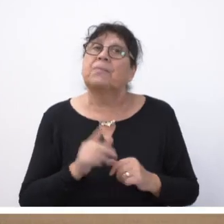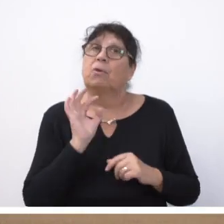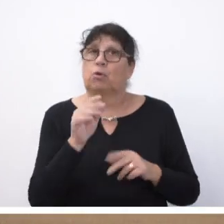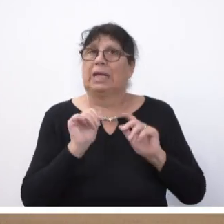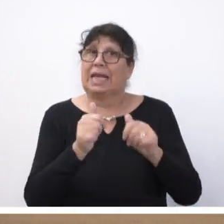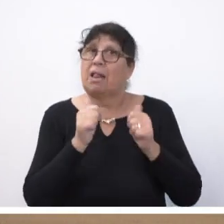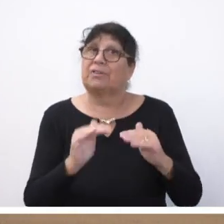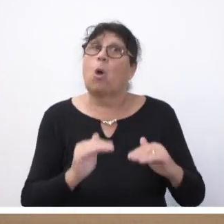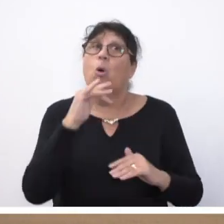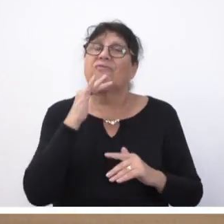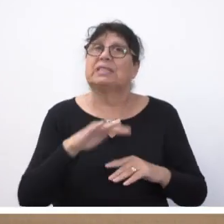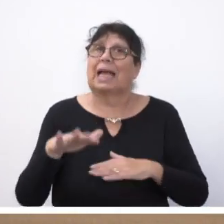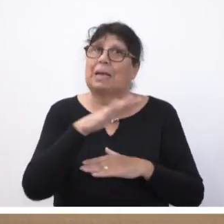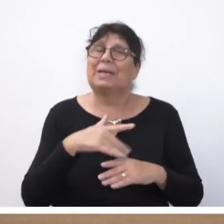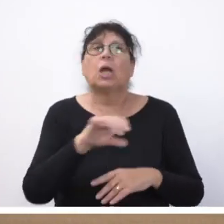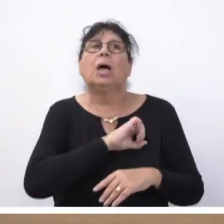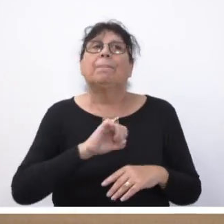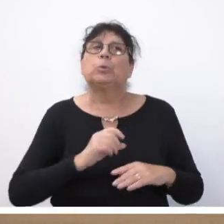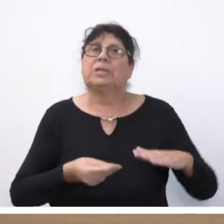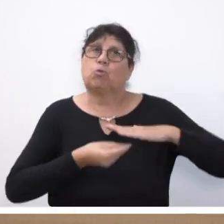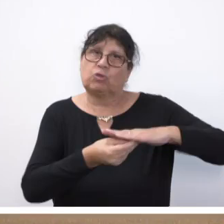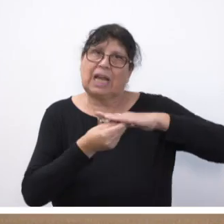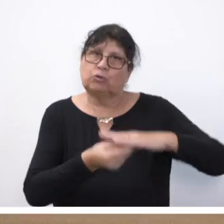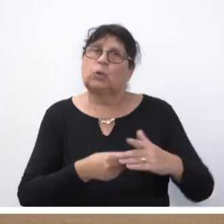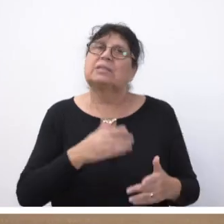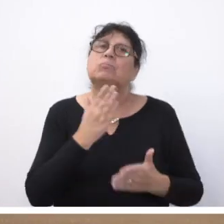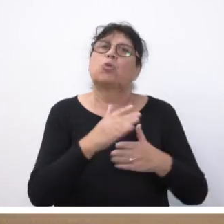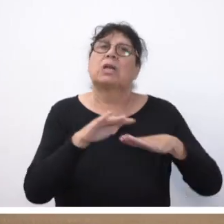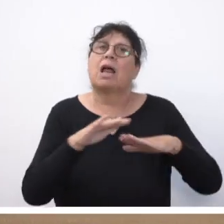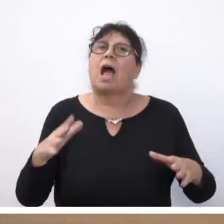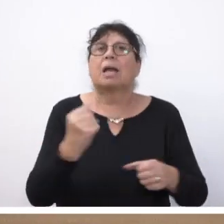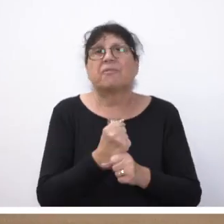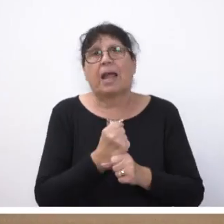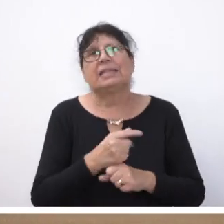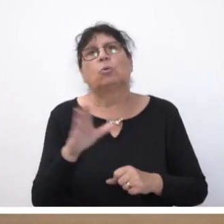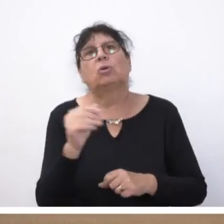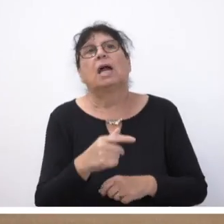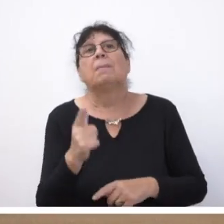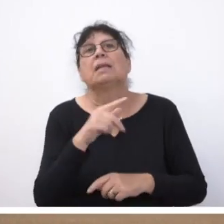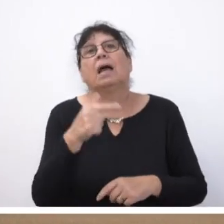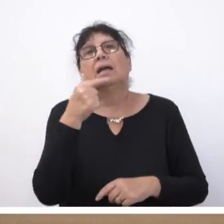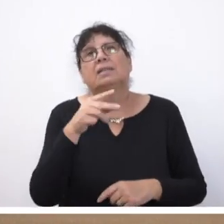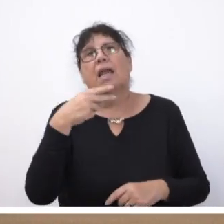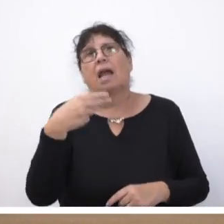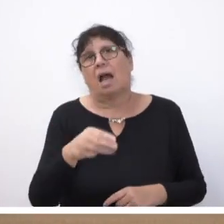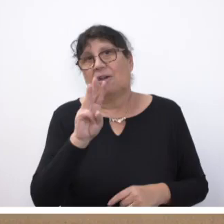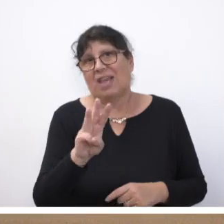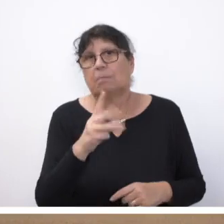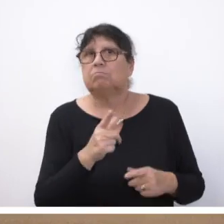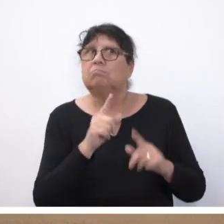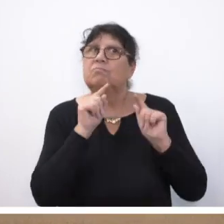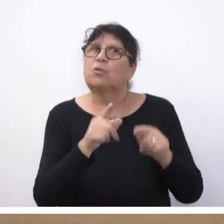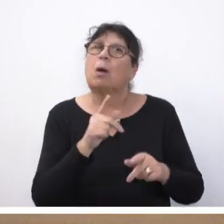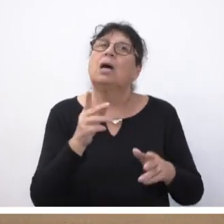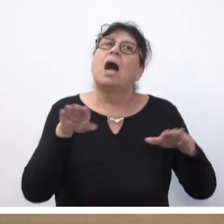Hochwassergebiete. Der Bund unterstützte bereits bei der Lagebewältigung unter anderem mit Kräften des THW. Grundsätzlich gilt, dass für den Ausgleich von